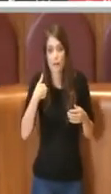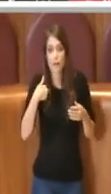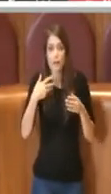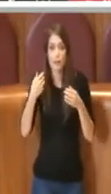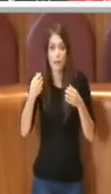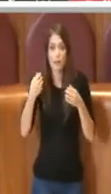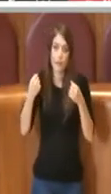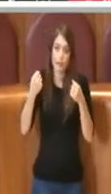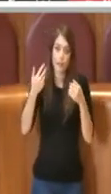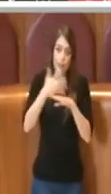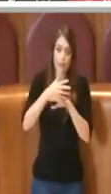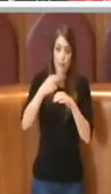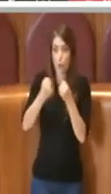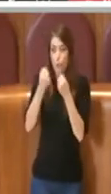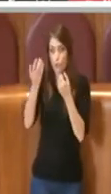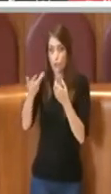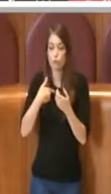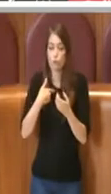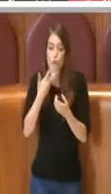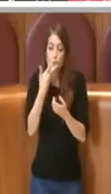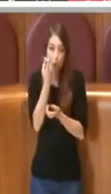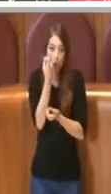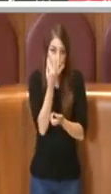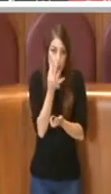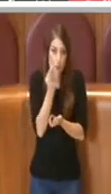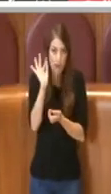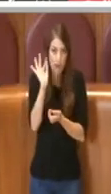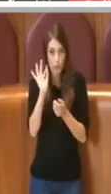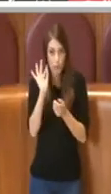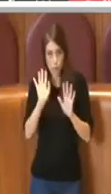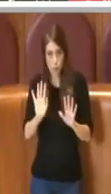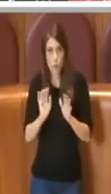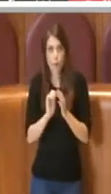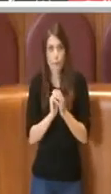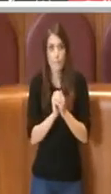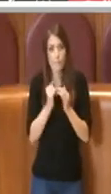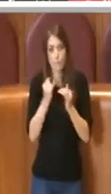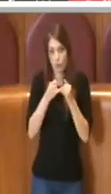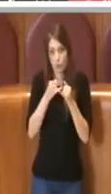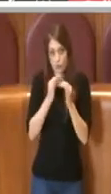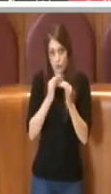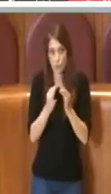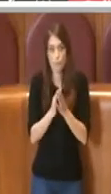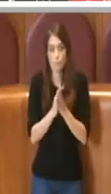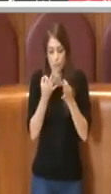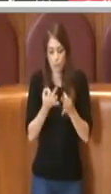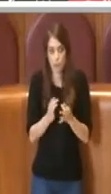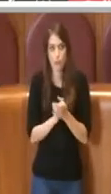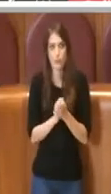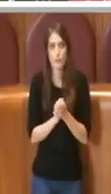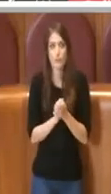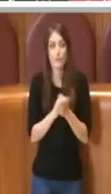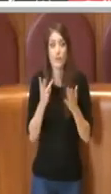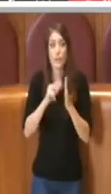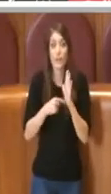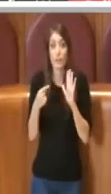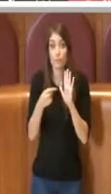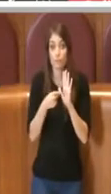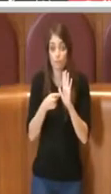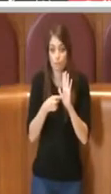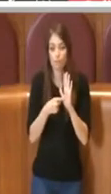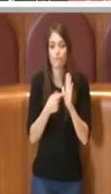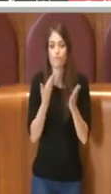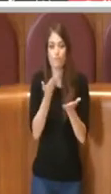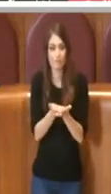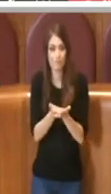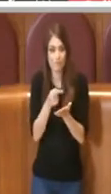credo che sia opportuna una precisazione. Questa, l'emendamento, la presentazione dell'emendamento, la